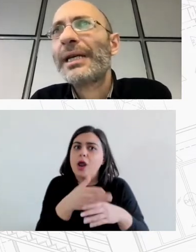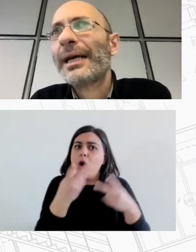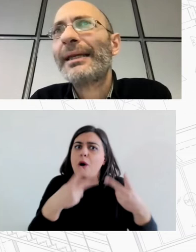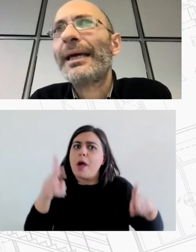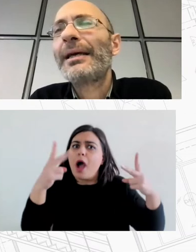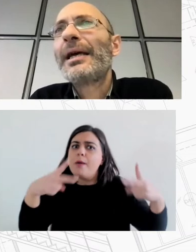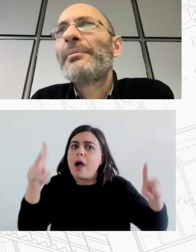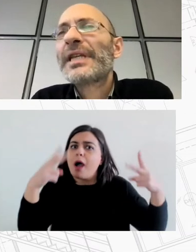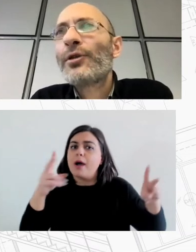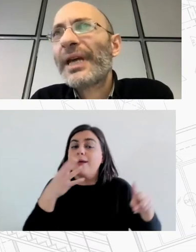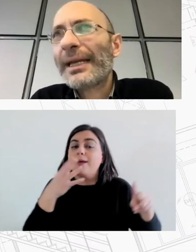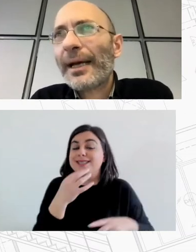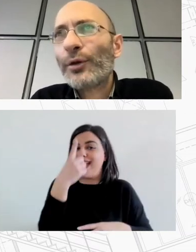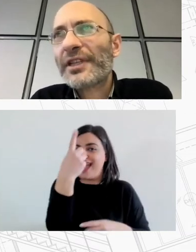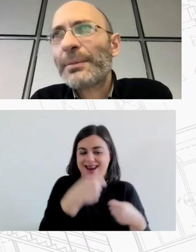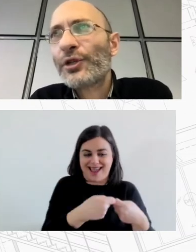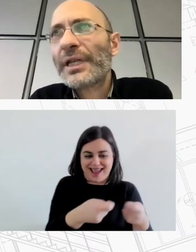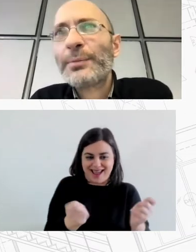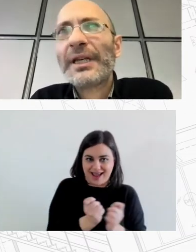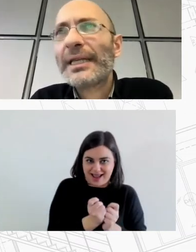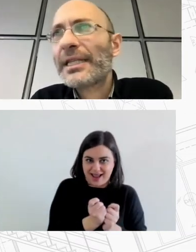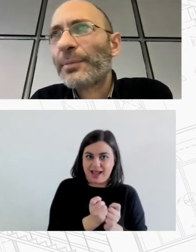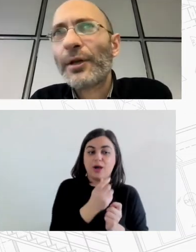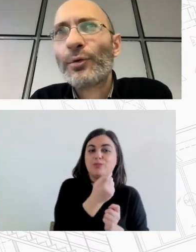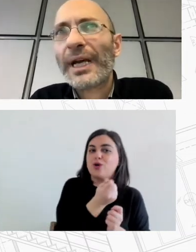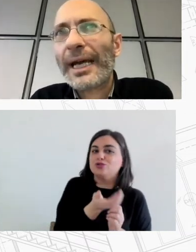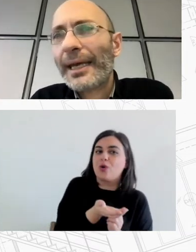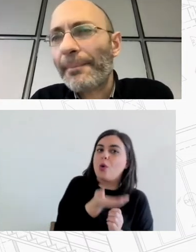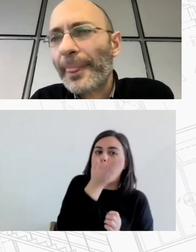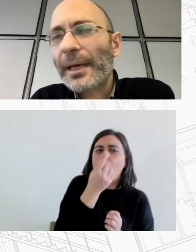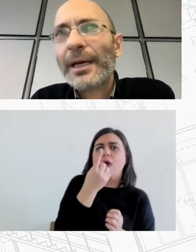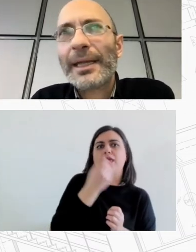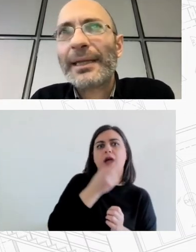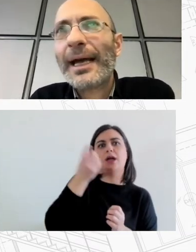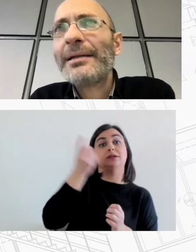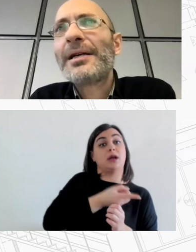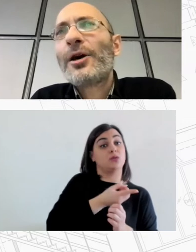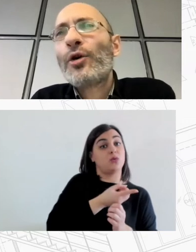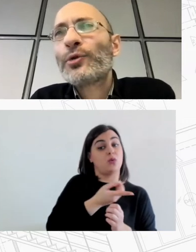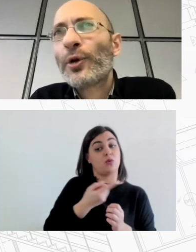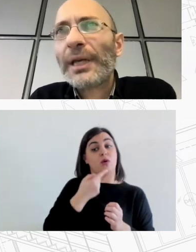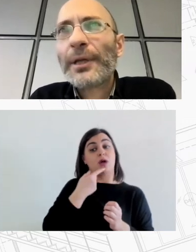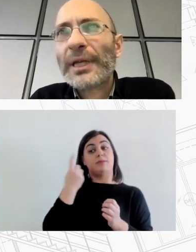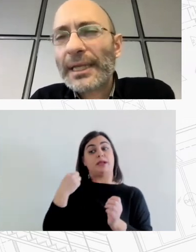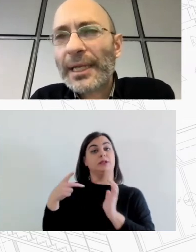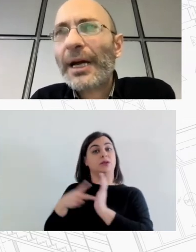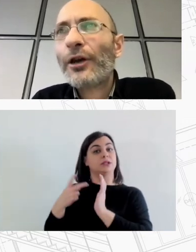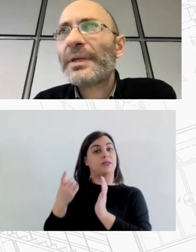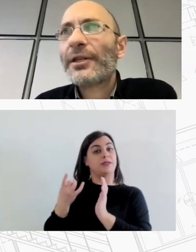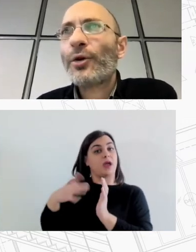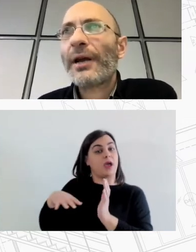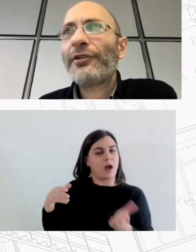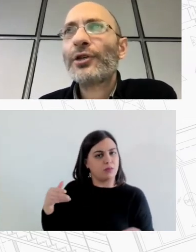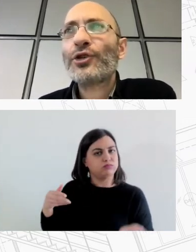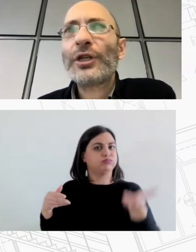να είναι κατά σχεδόν 10% αυξημένος σύγκρισης με την αδίσθηκη περίοδο του 19 ενδεικτικά όπως προκύπτει από τα στοιχεία μεγάλων